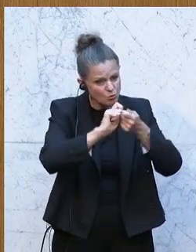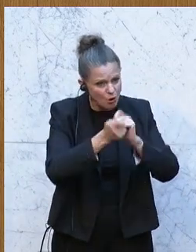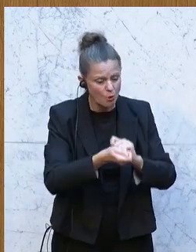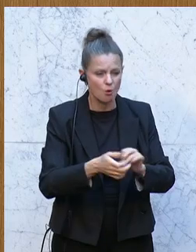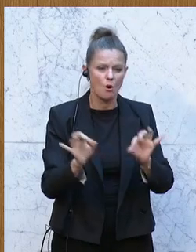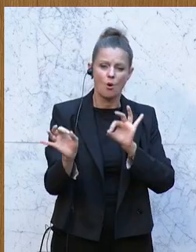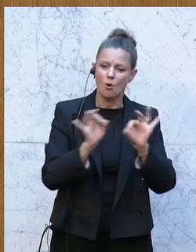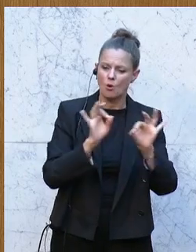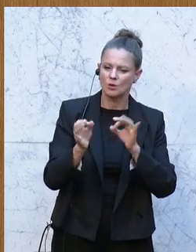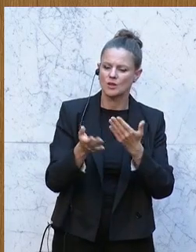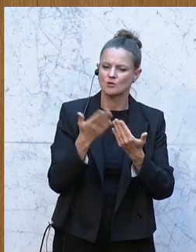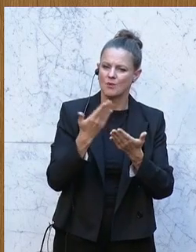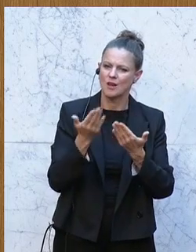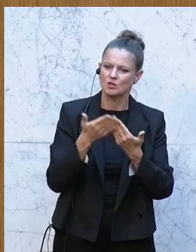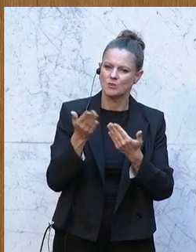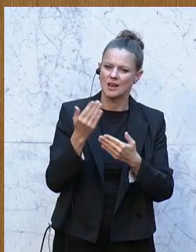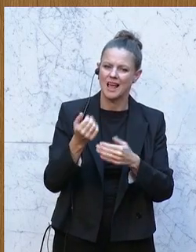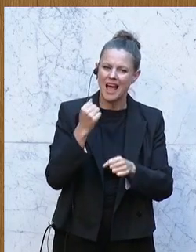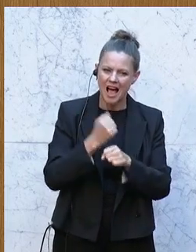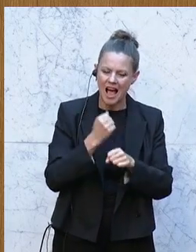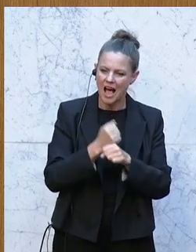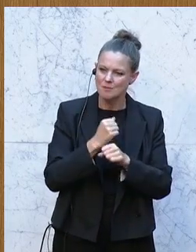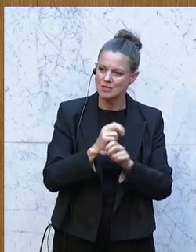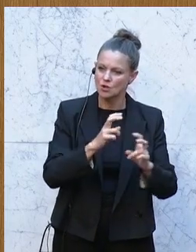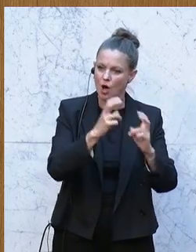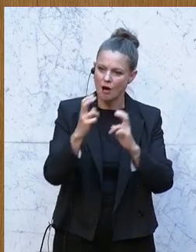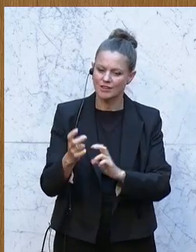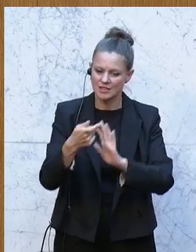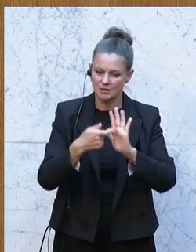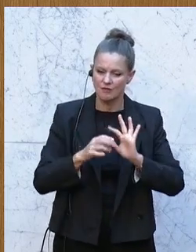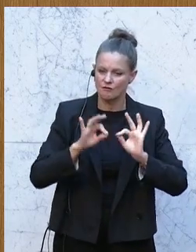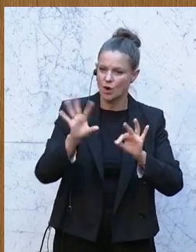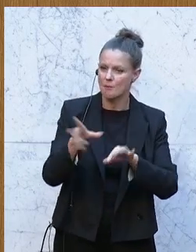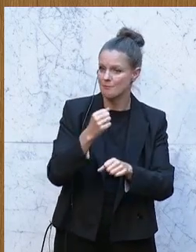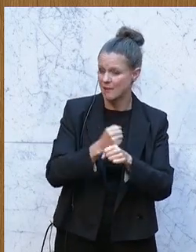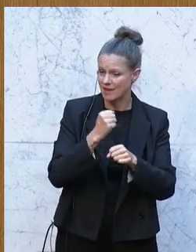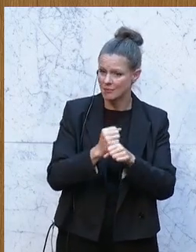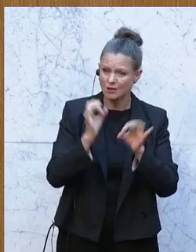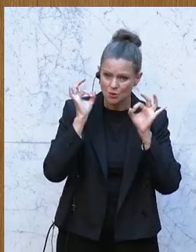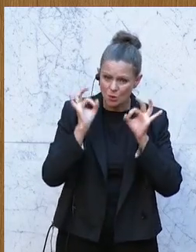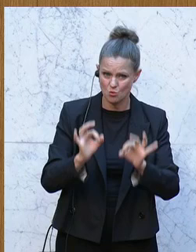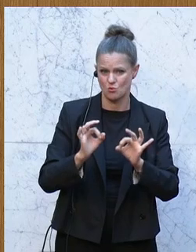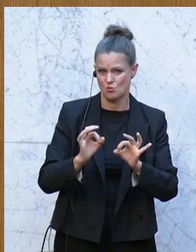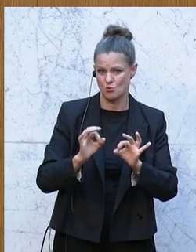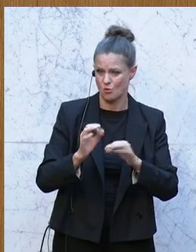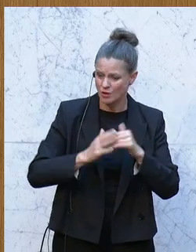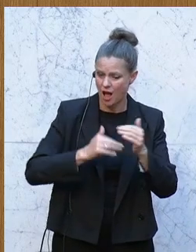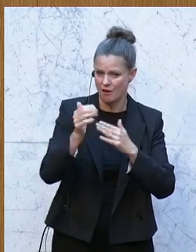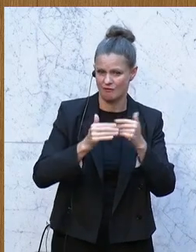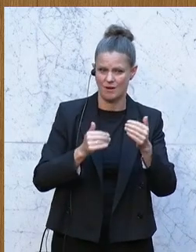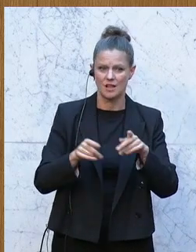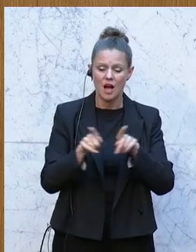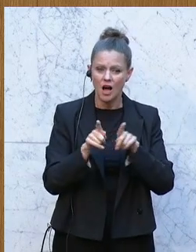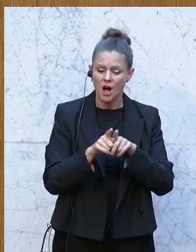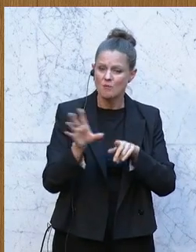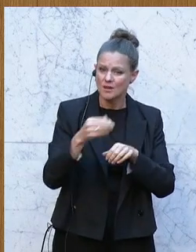vielleicht akzeptable Arbeits und Aufenthaltsbedingungen für Mitarbeiterinnen und Mitarbeiter schafft, auch für die Patienten, die sich dann in Krankenhäusern und